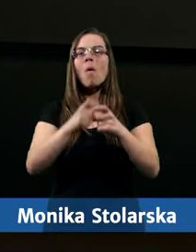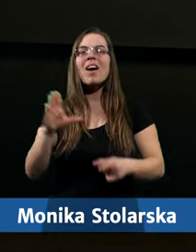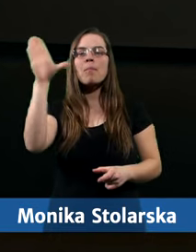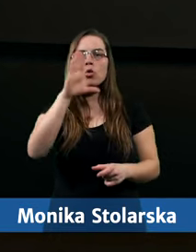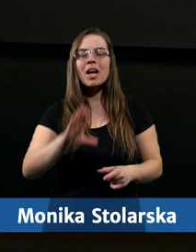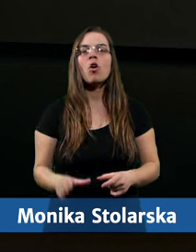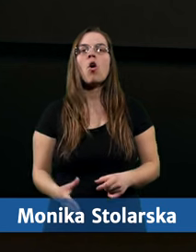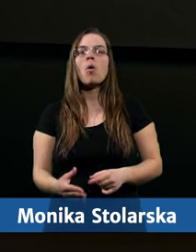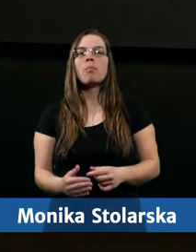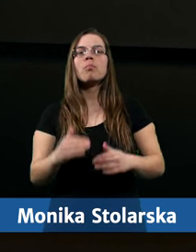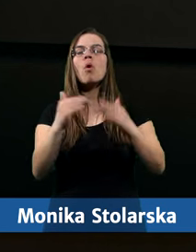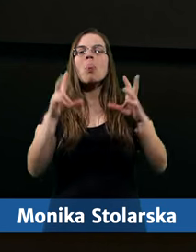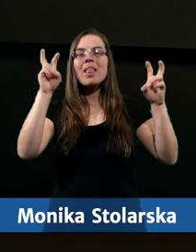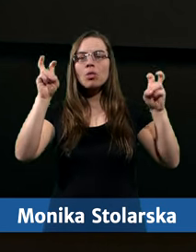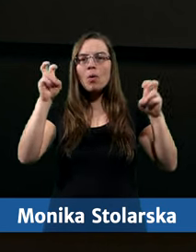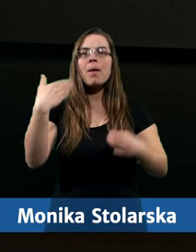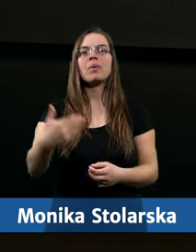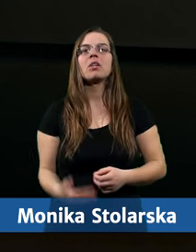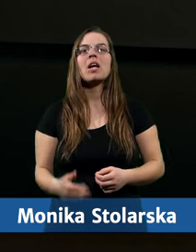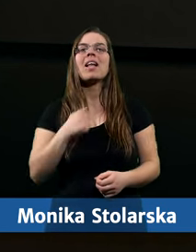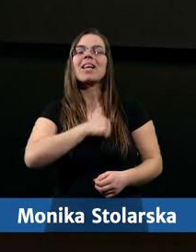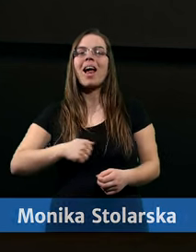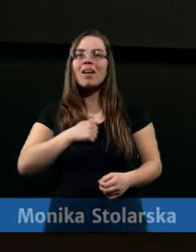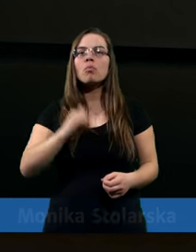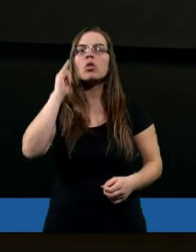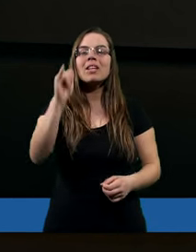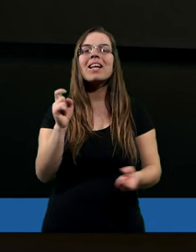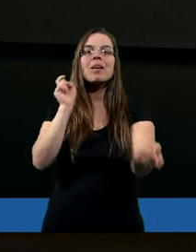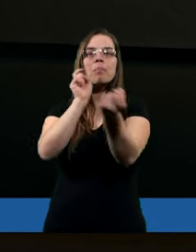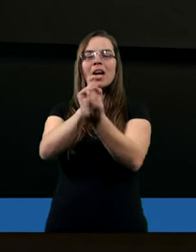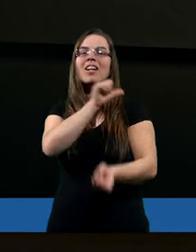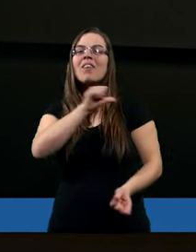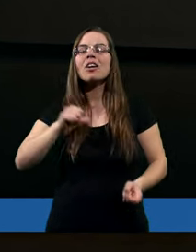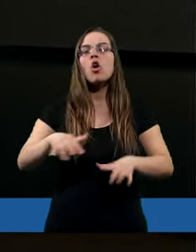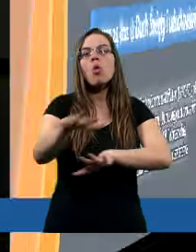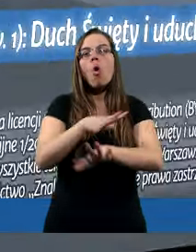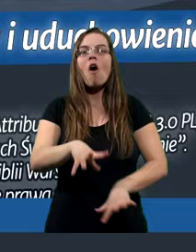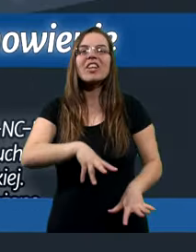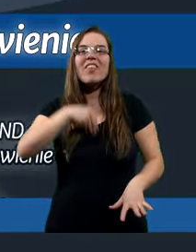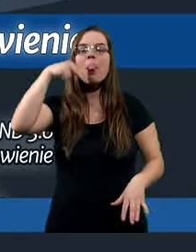pod tytułem Zasmucanie i sprzeciwianie się Duchowi Świętemu.